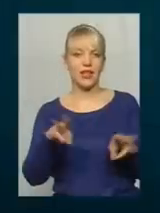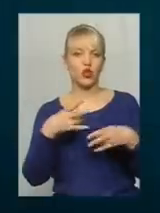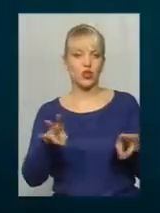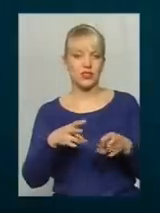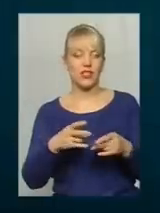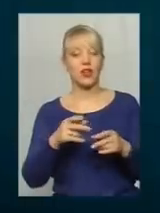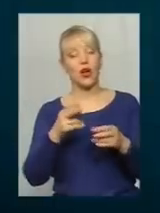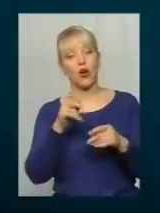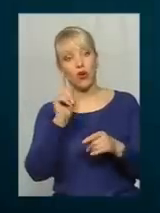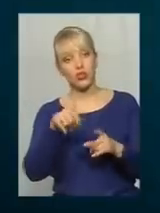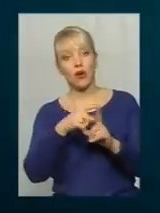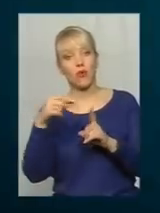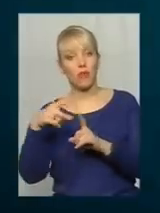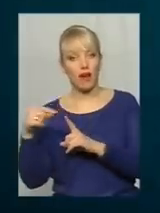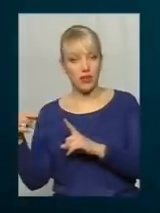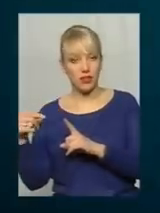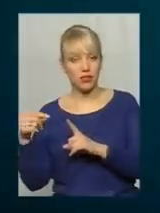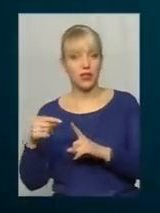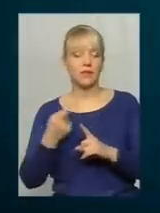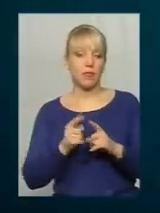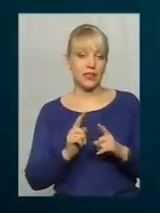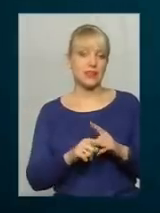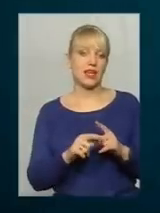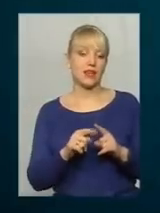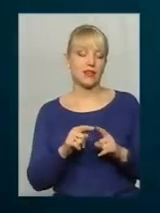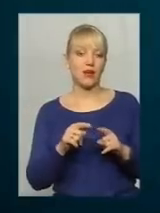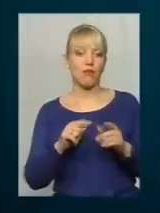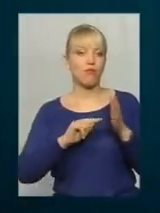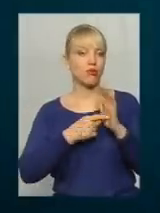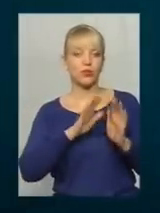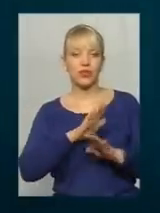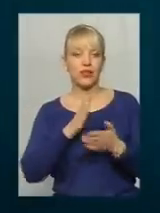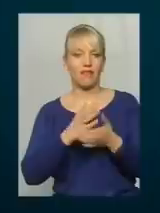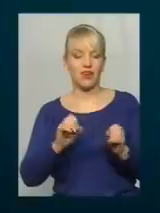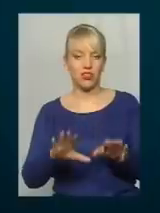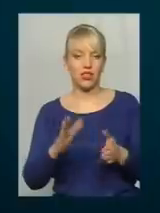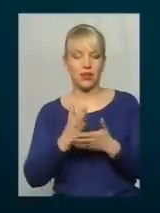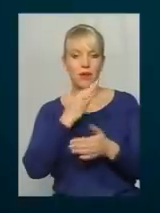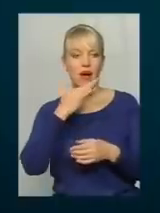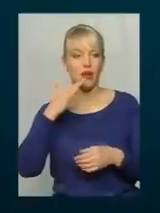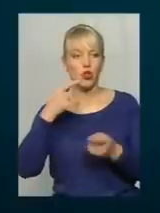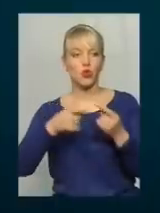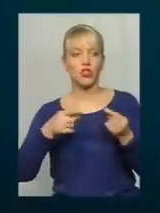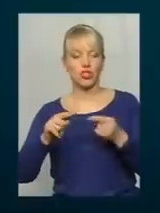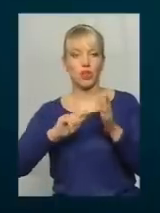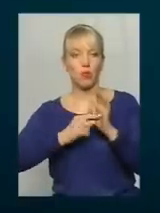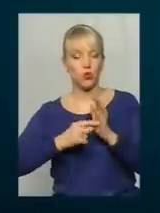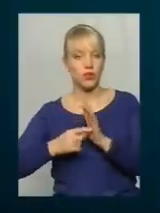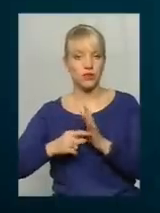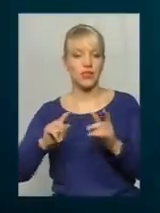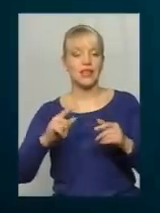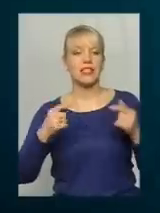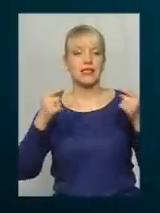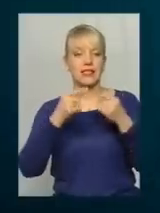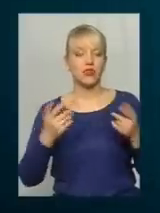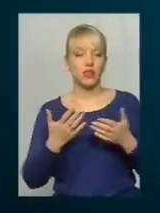хоча по правилах цей пункт не буде вирішальник. Тобто є багато інших пунктів, згідно яких